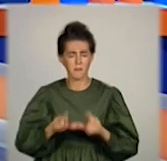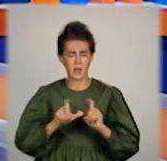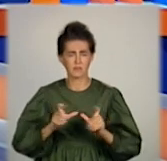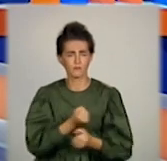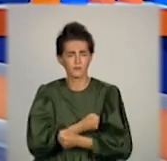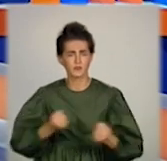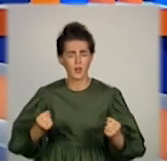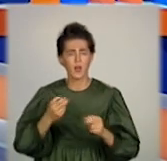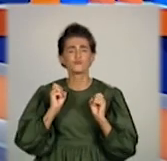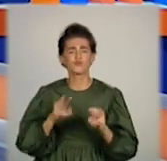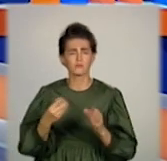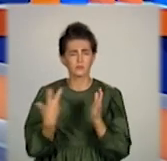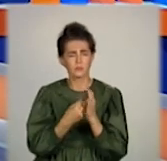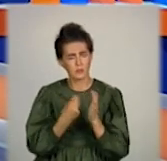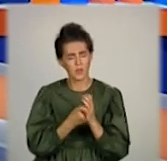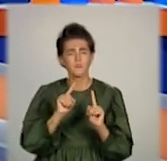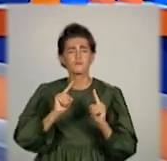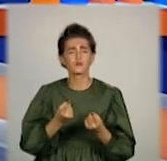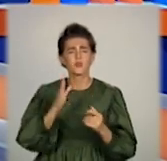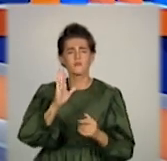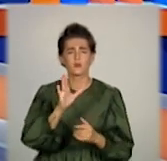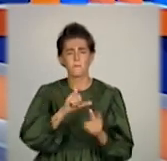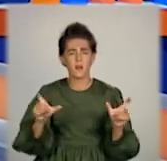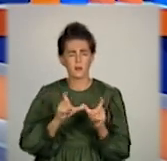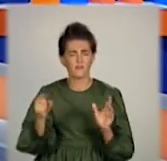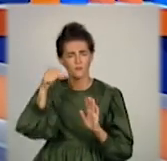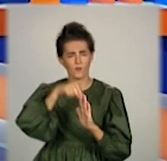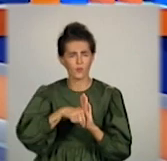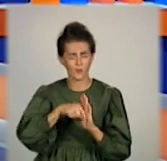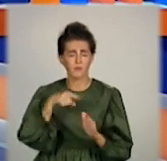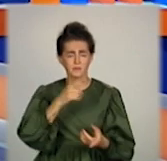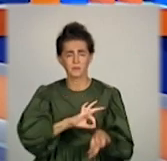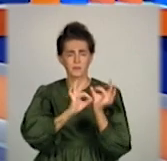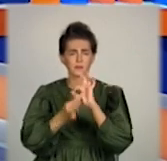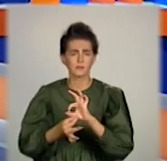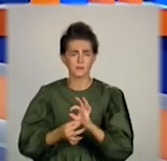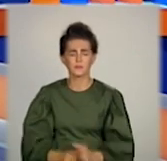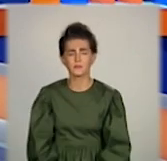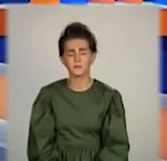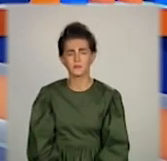Чим роблять щеплення і чому саме у крамниці, Олексій Куделя розповість.